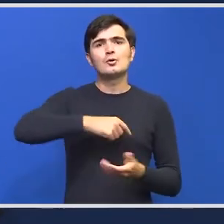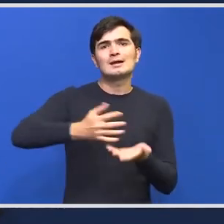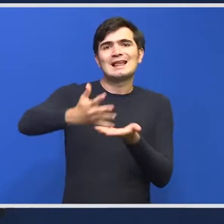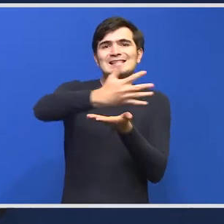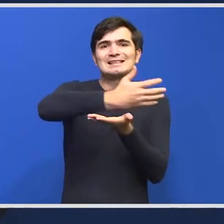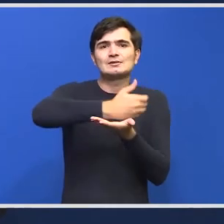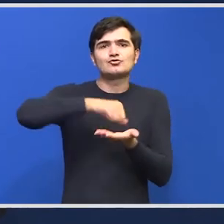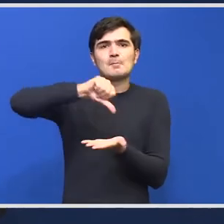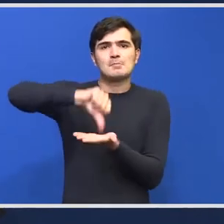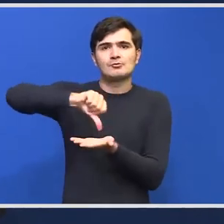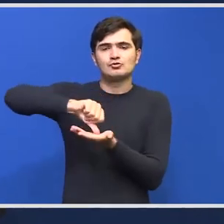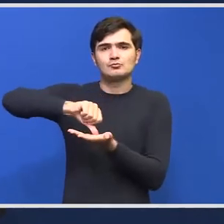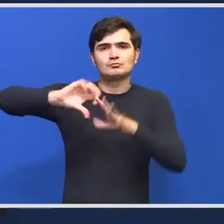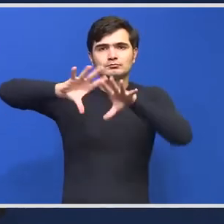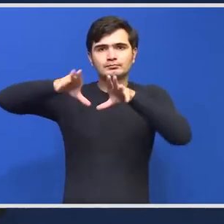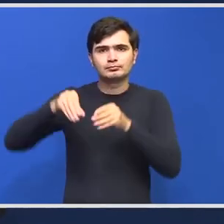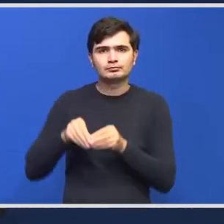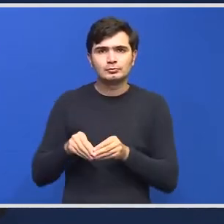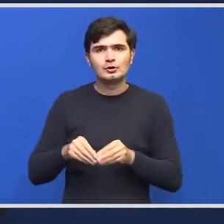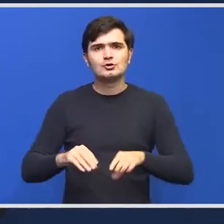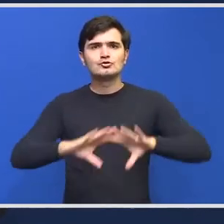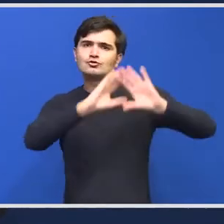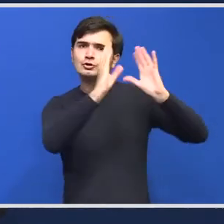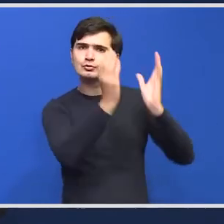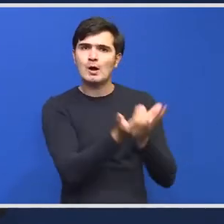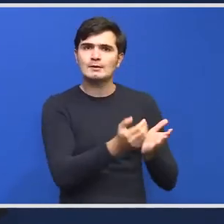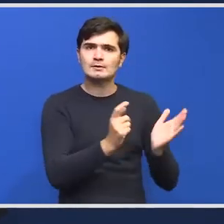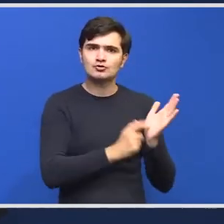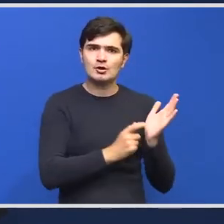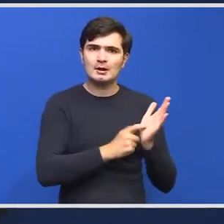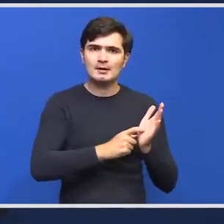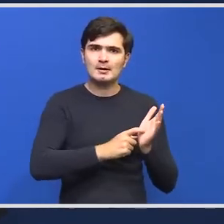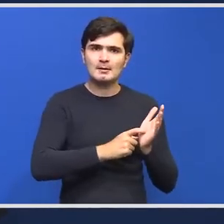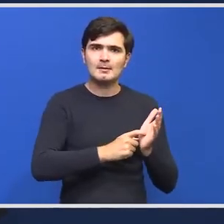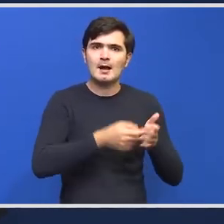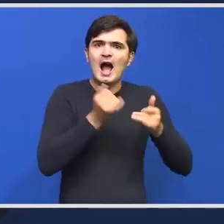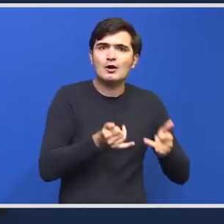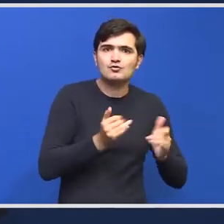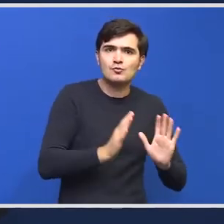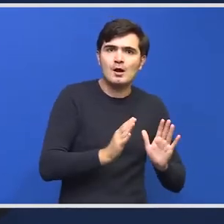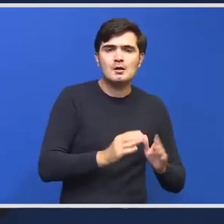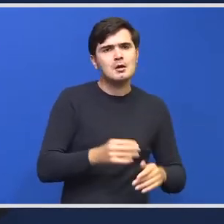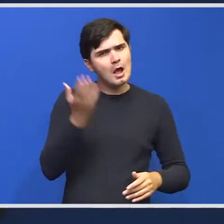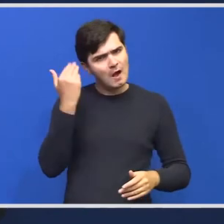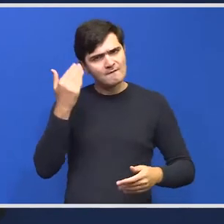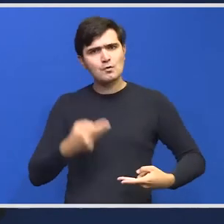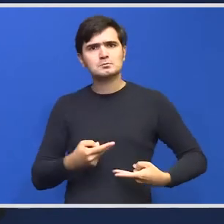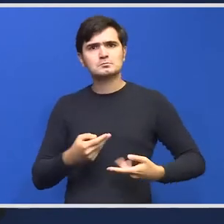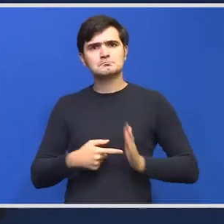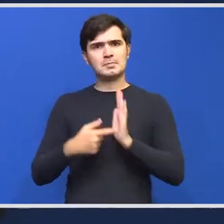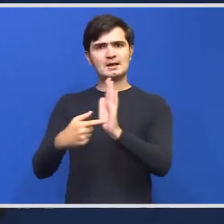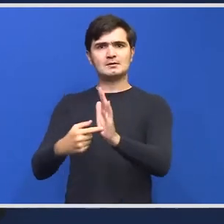practic, toate solicitările la zi au fost prezentate guvernului.